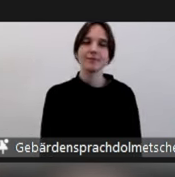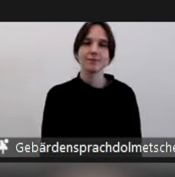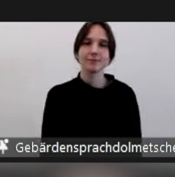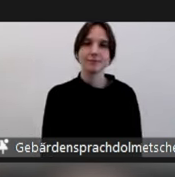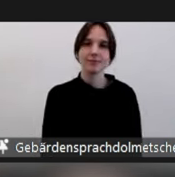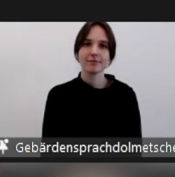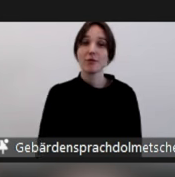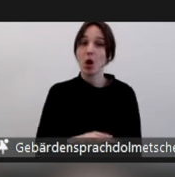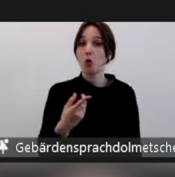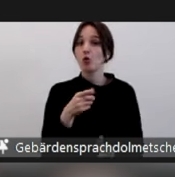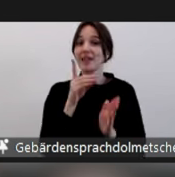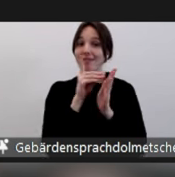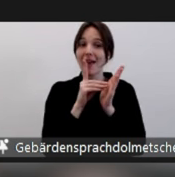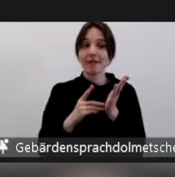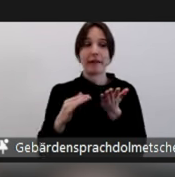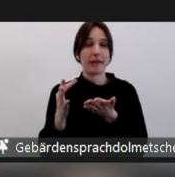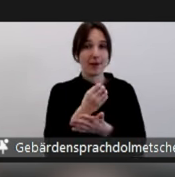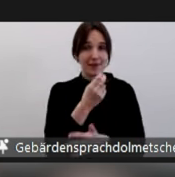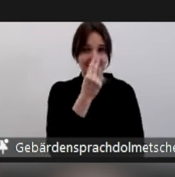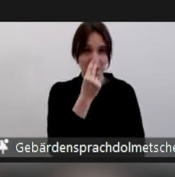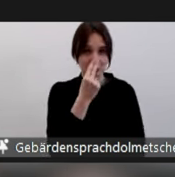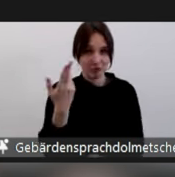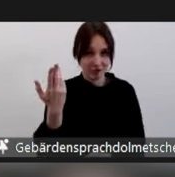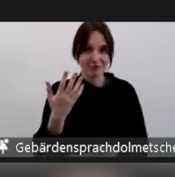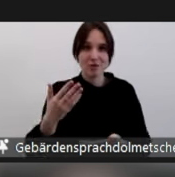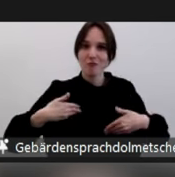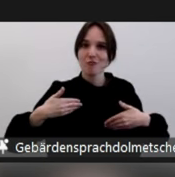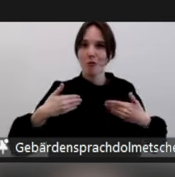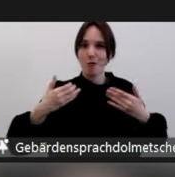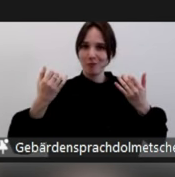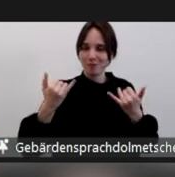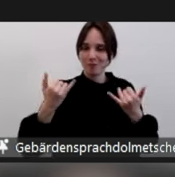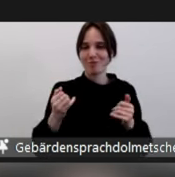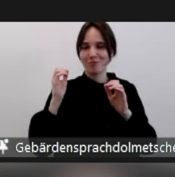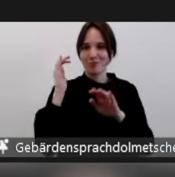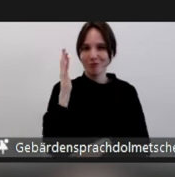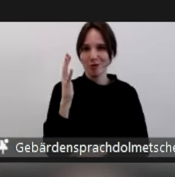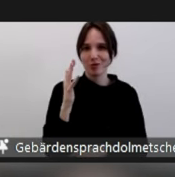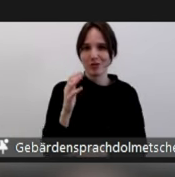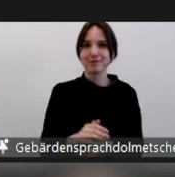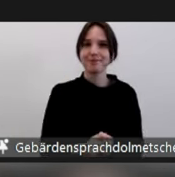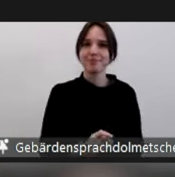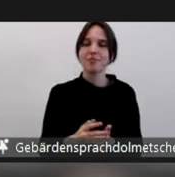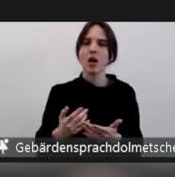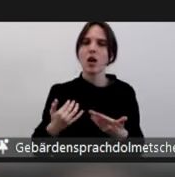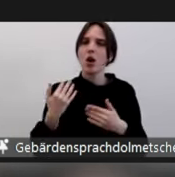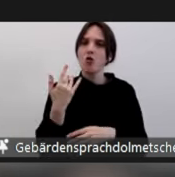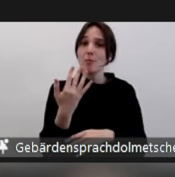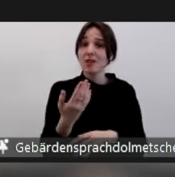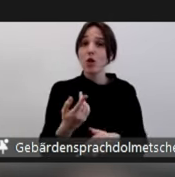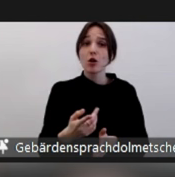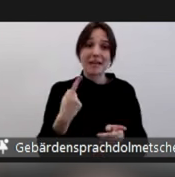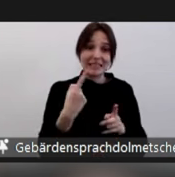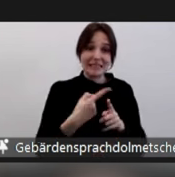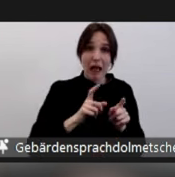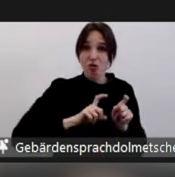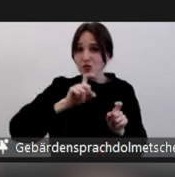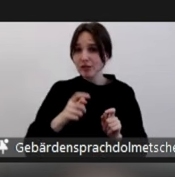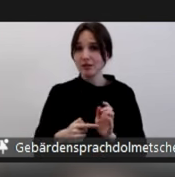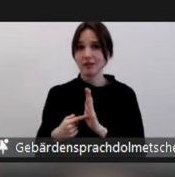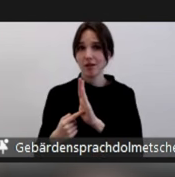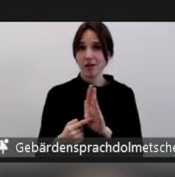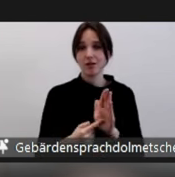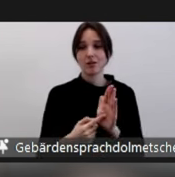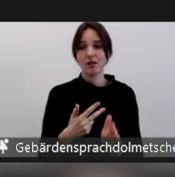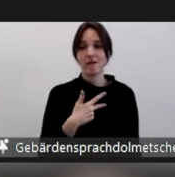des Datenmaterials. Dass wir überhaupt so weit gekommen sind, wir zeigen euch ja gleich auch nochmal die Zahlen, es war ein unglaublicher Kraftakt, weil ihr ja